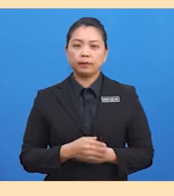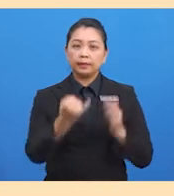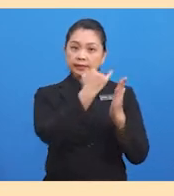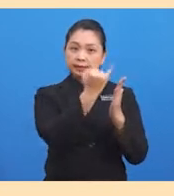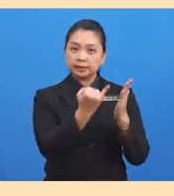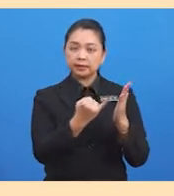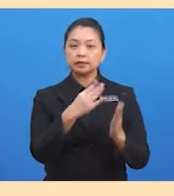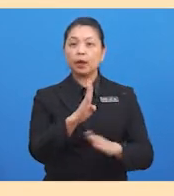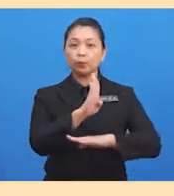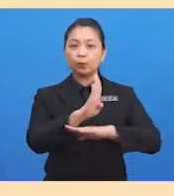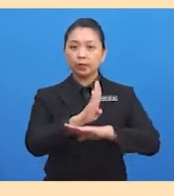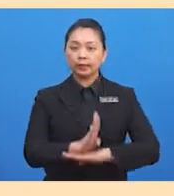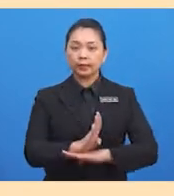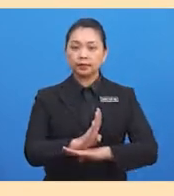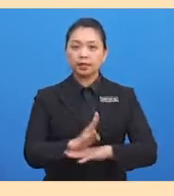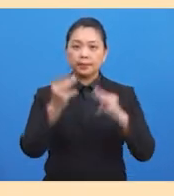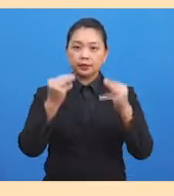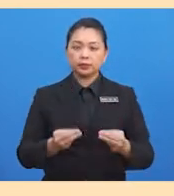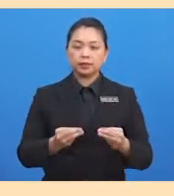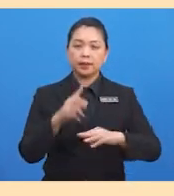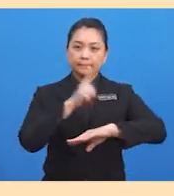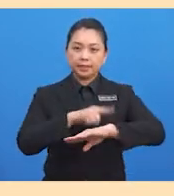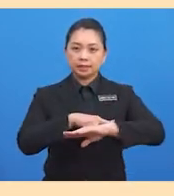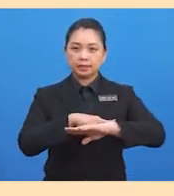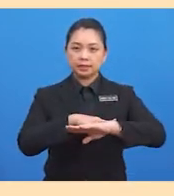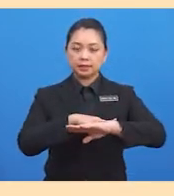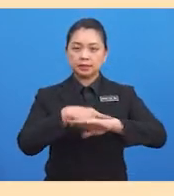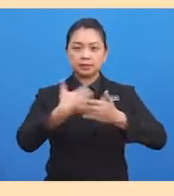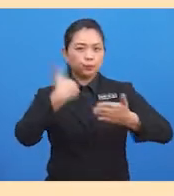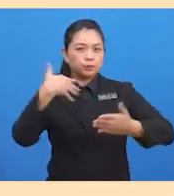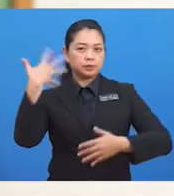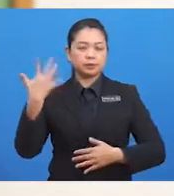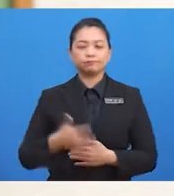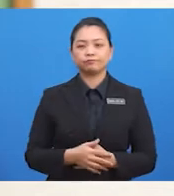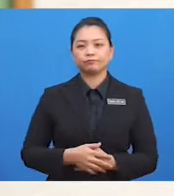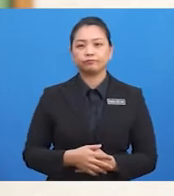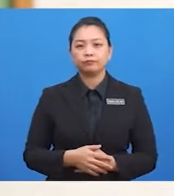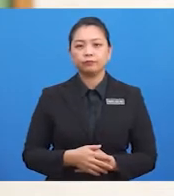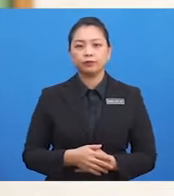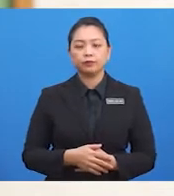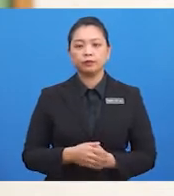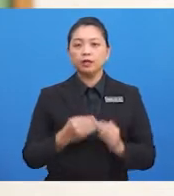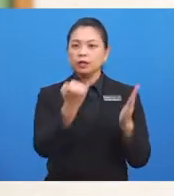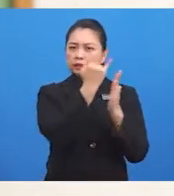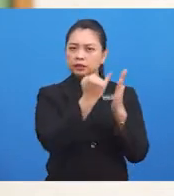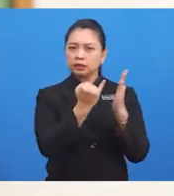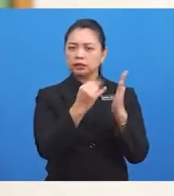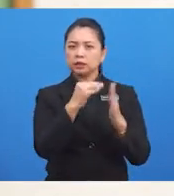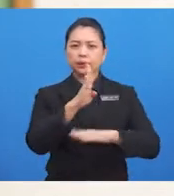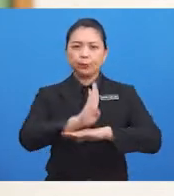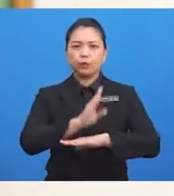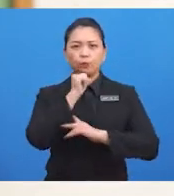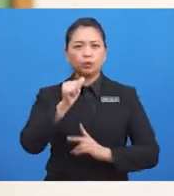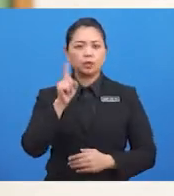kesenian dan kebudayaan manusia zaman prasejarah. Bidang kesenian dan kebudayaan